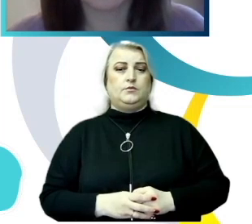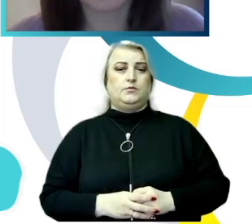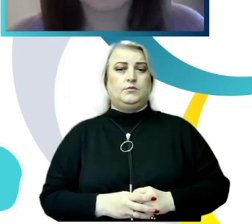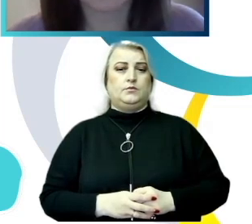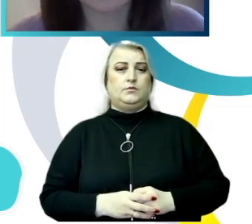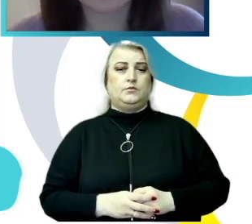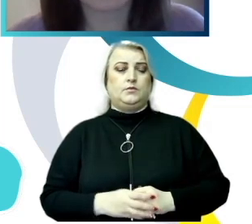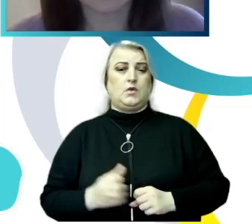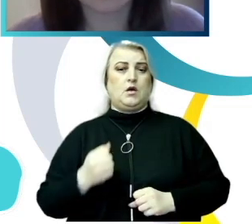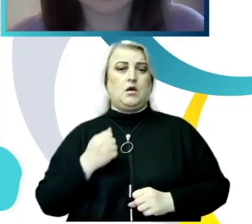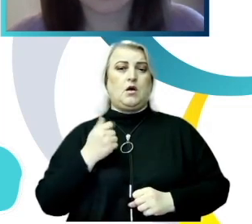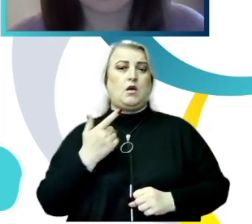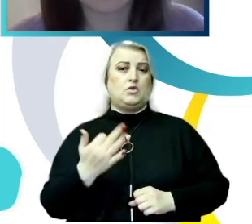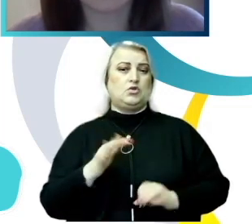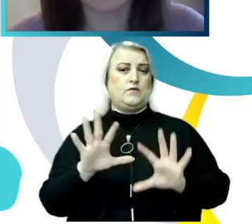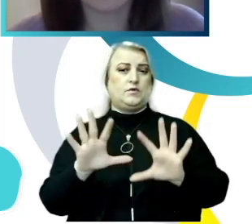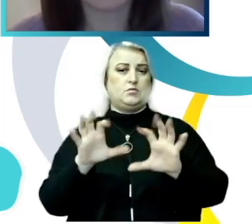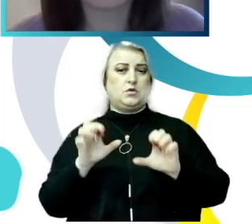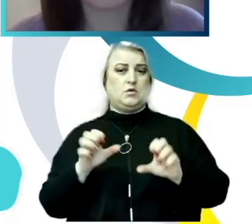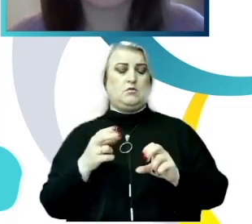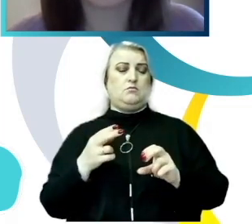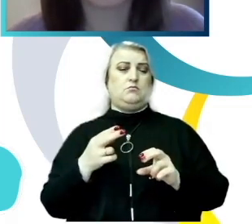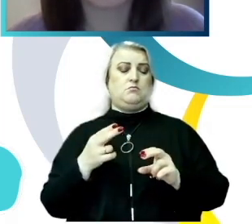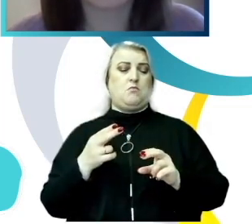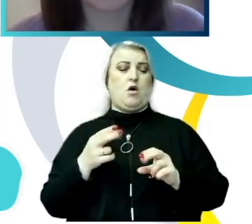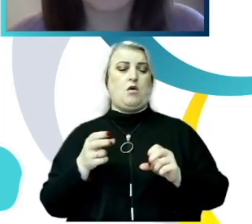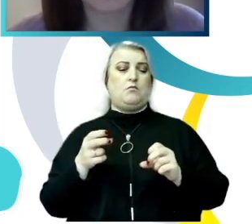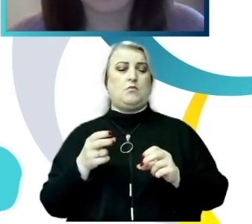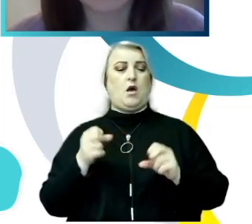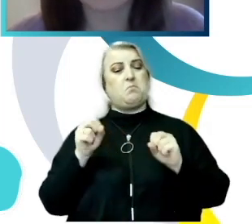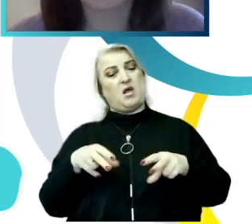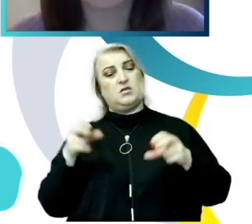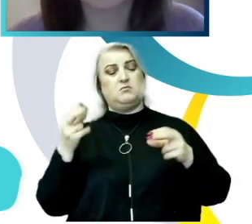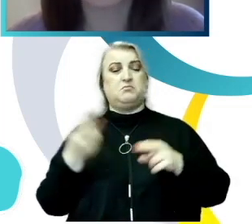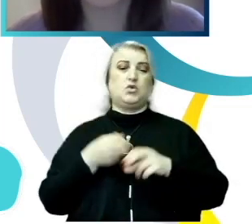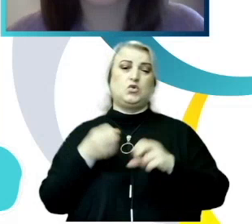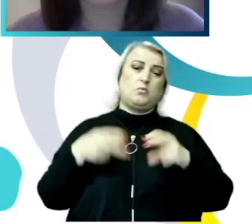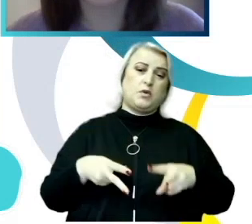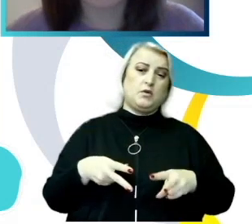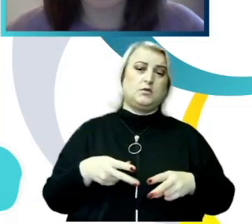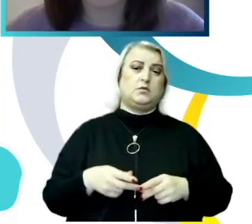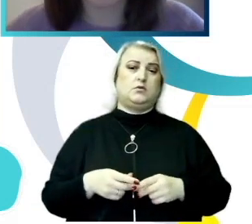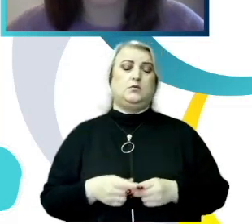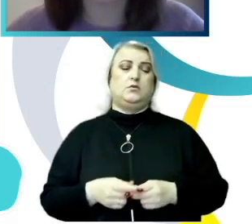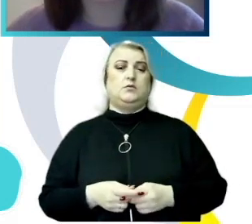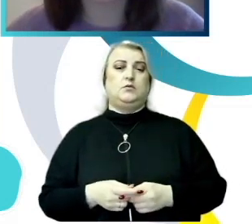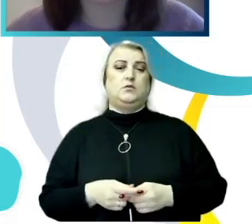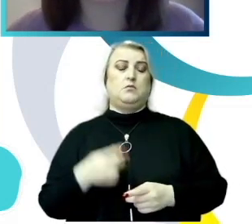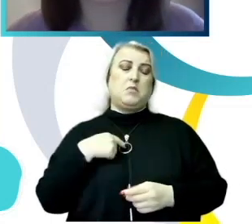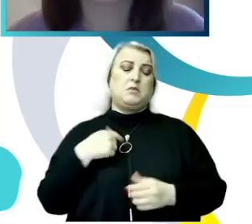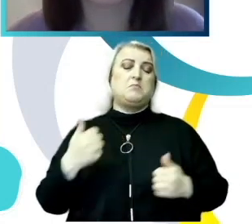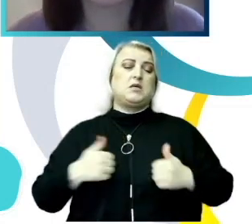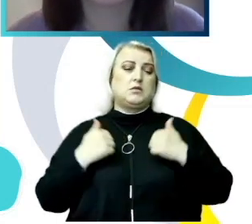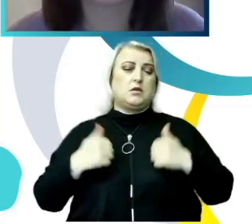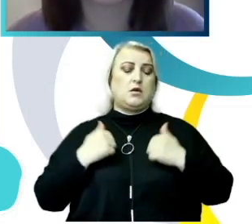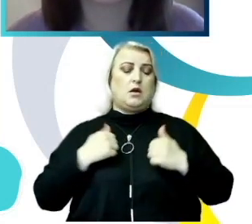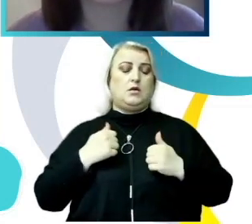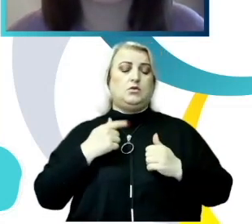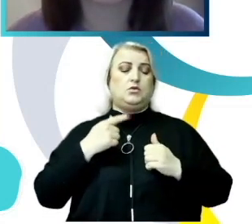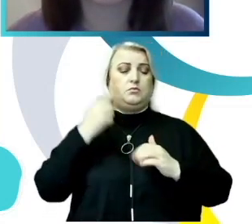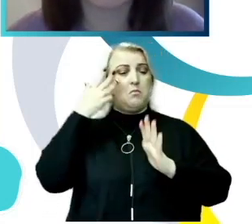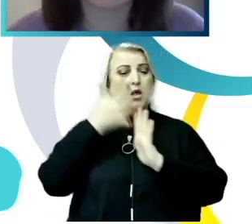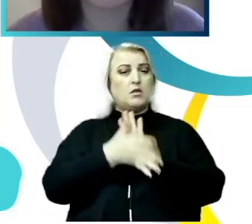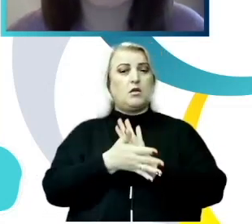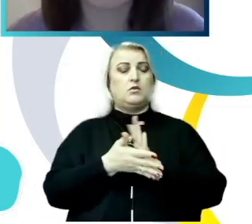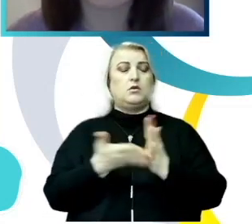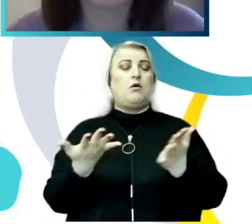nivelul perceput de siguranță în mediul de studii ne-a preocupat să identificăm totuși care este percepția studenților referător la